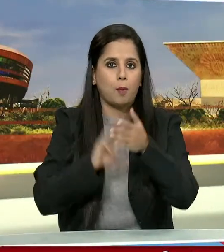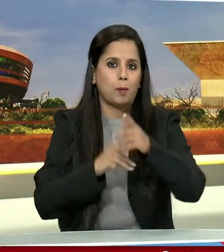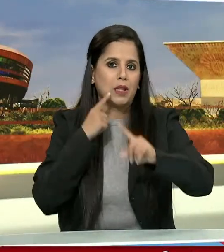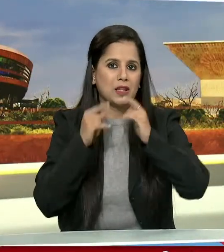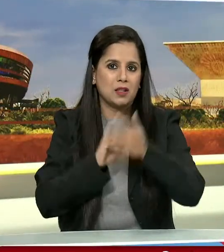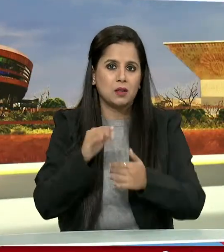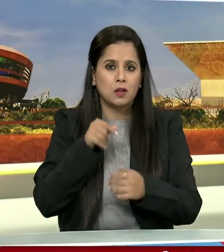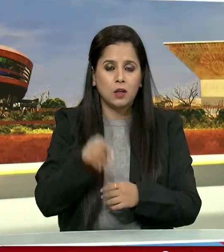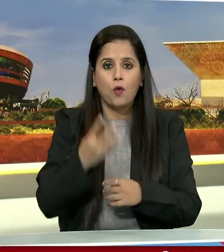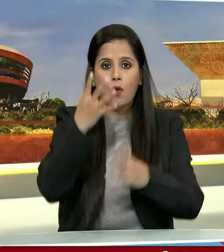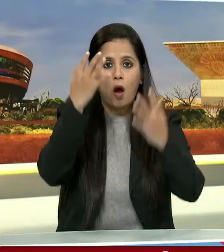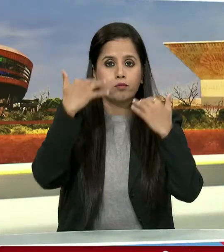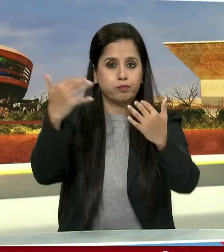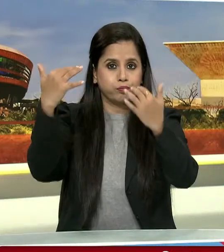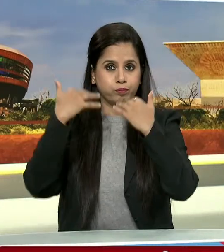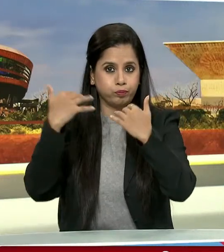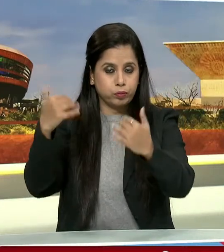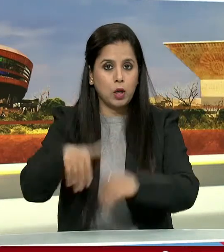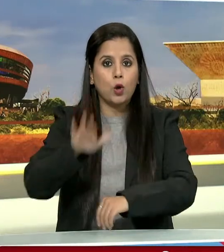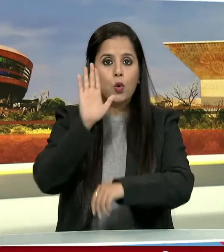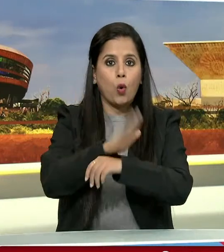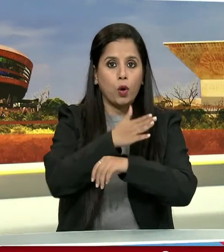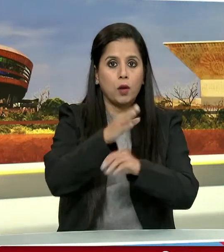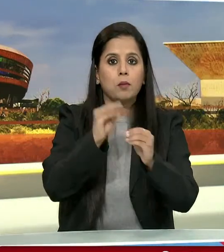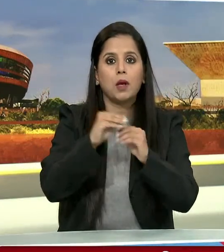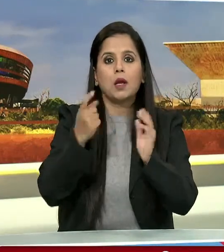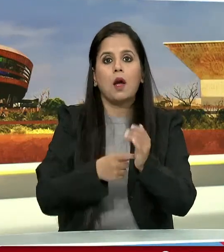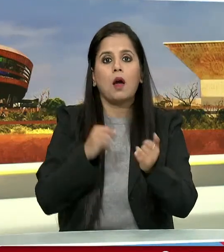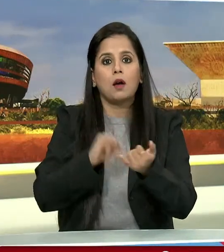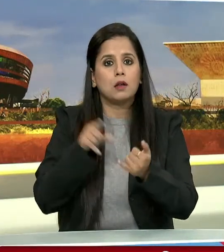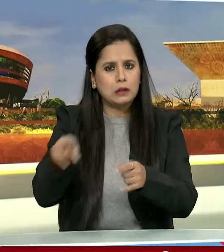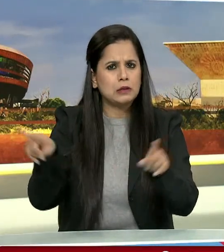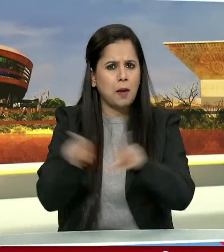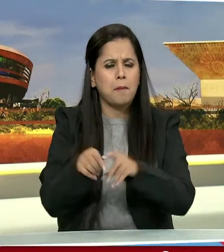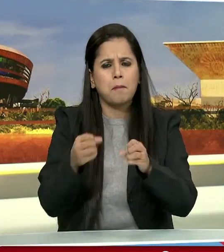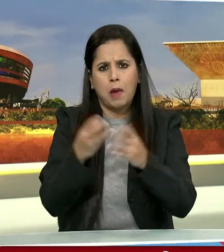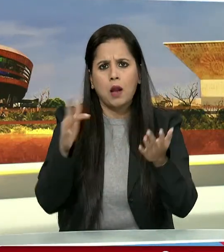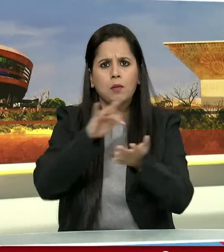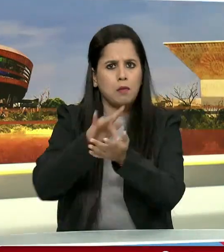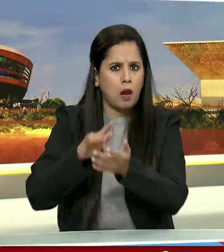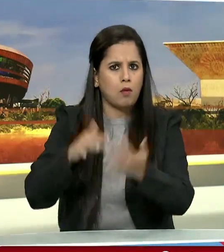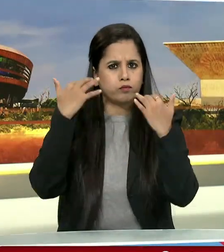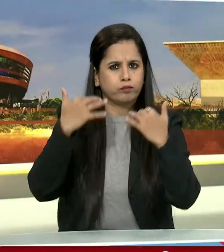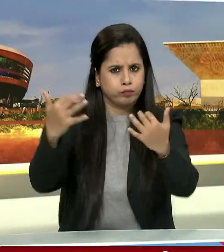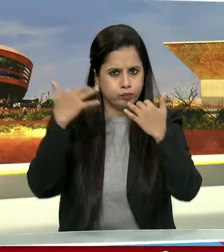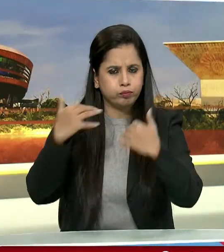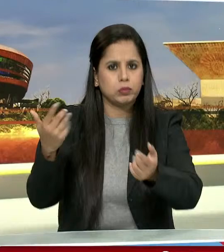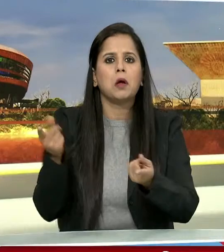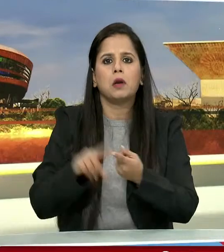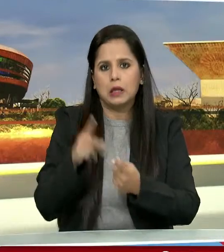की चार जन सभाएं, कॉंग्रिस और बियारिस की भी कहीं जन सभाएं